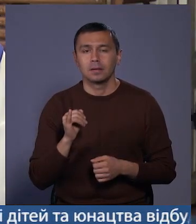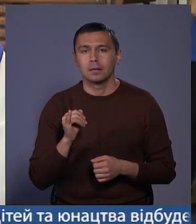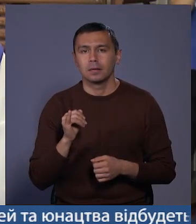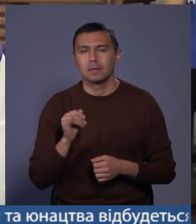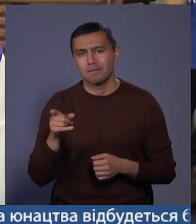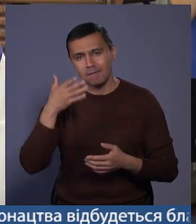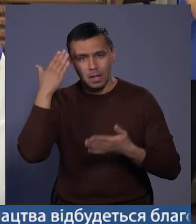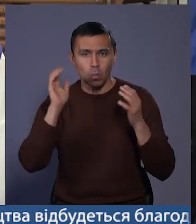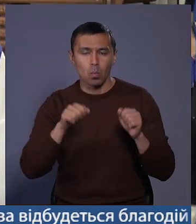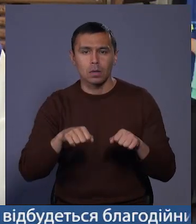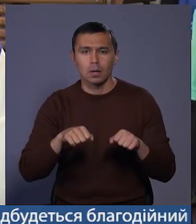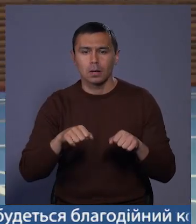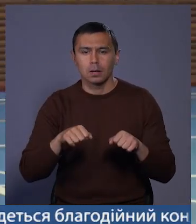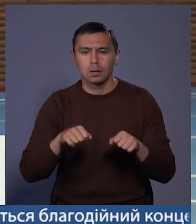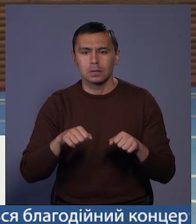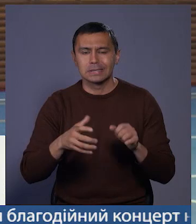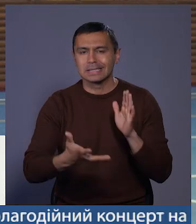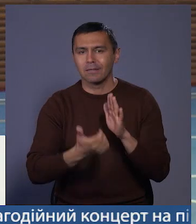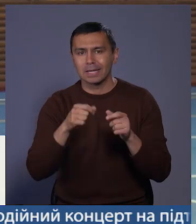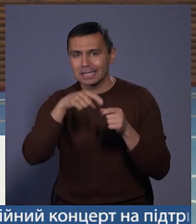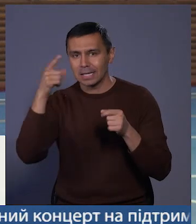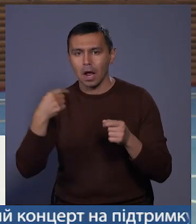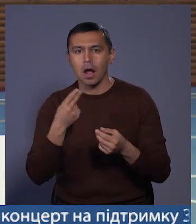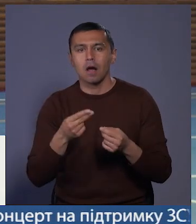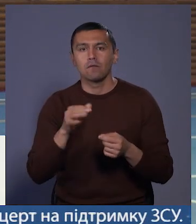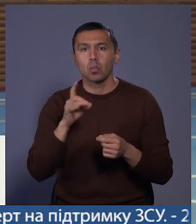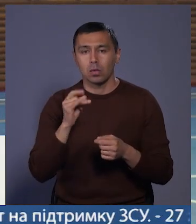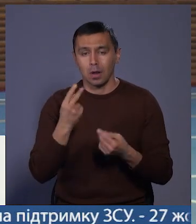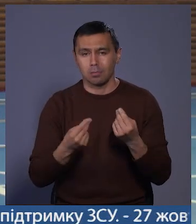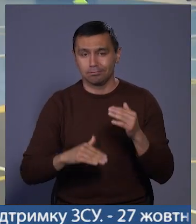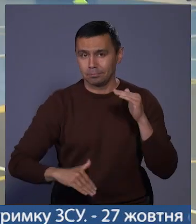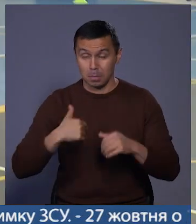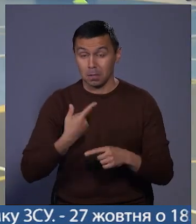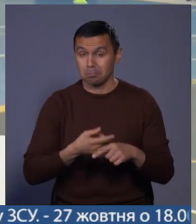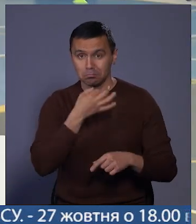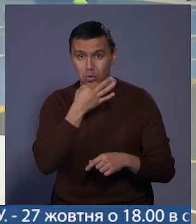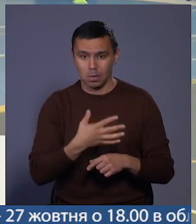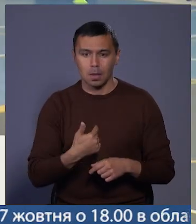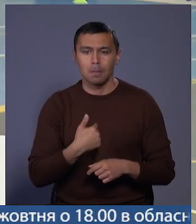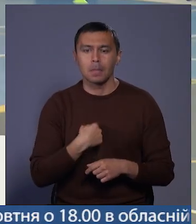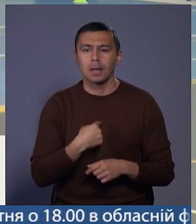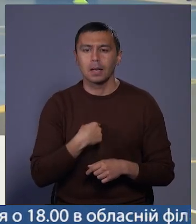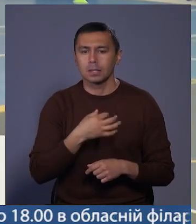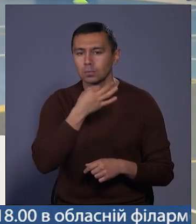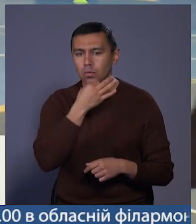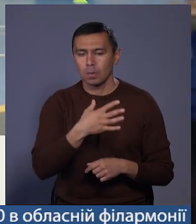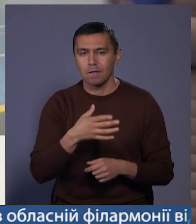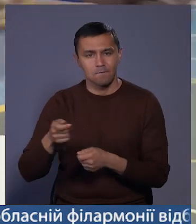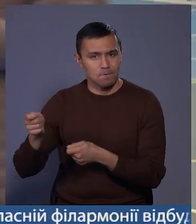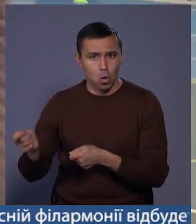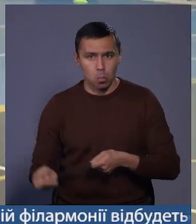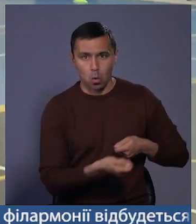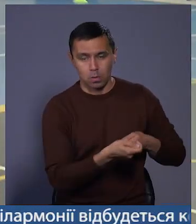веселий, там можна здорвати стрічки. Я флорбол граю з дитинства і мені це подобається. Мені подобається флорбол,